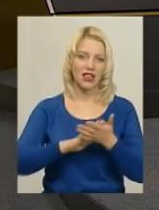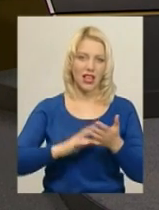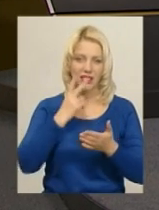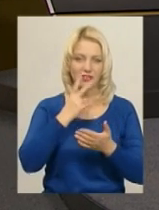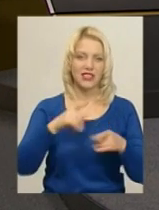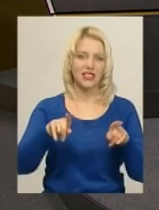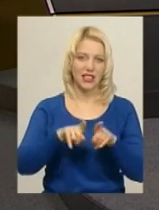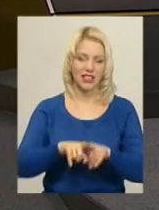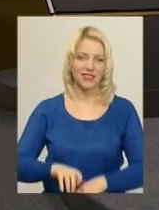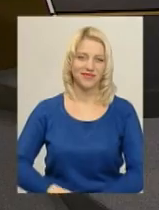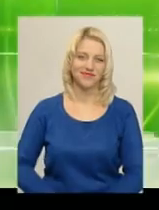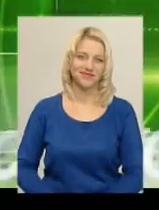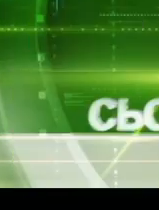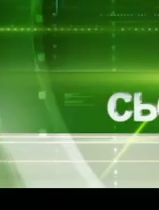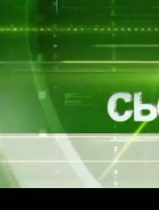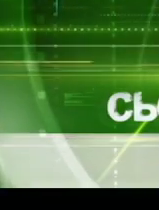випуску новин про таке.